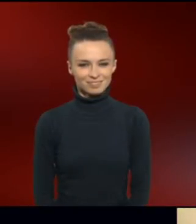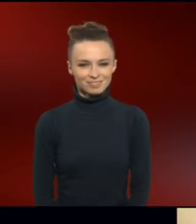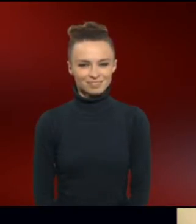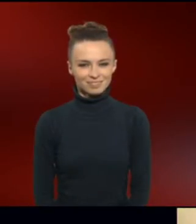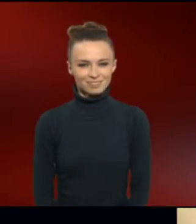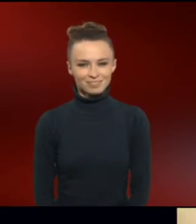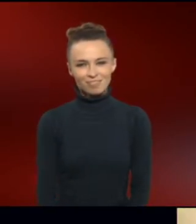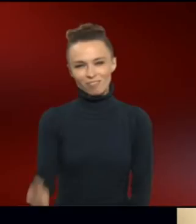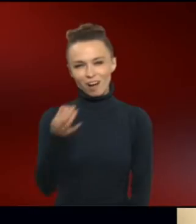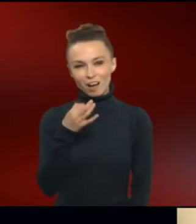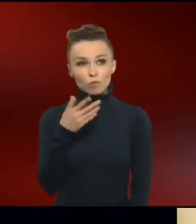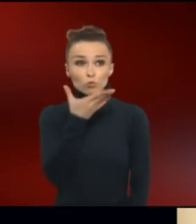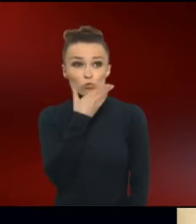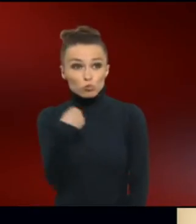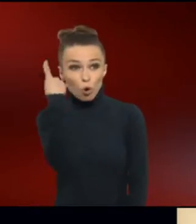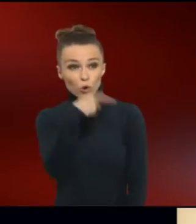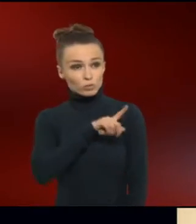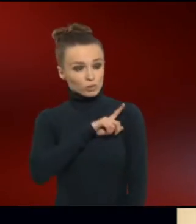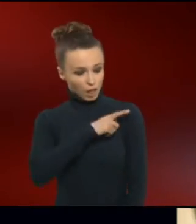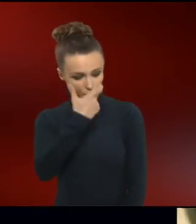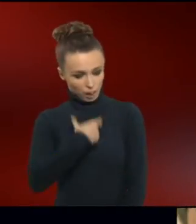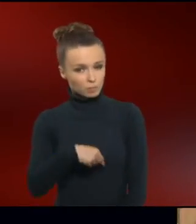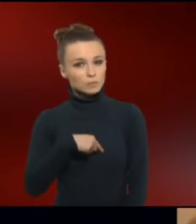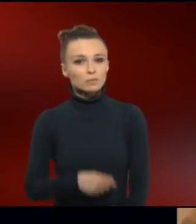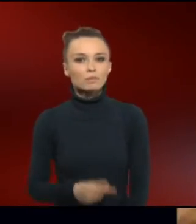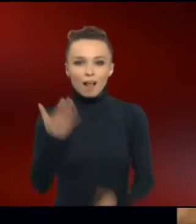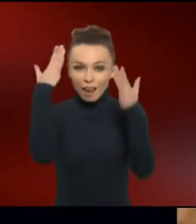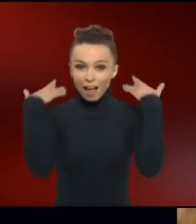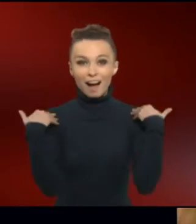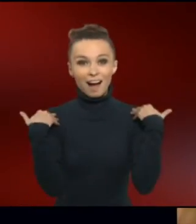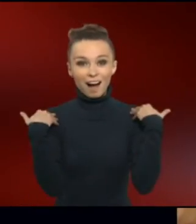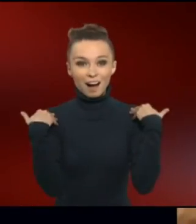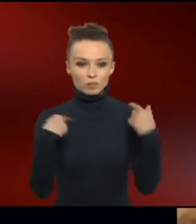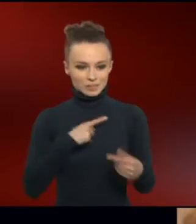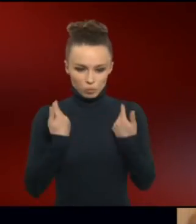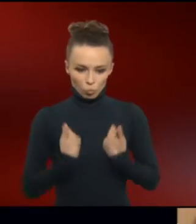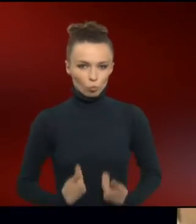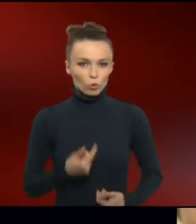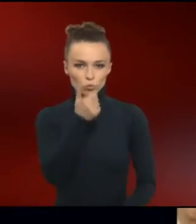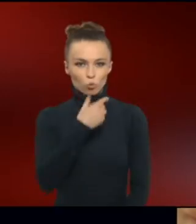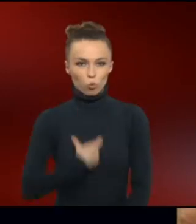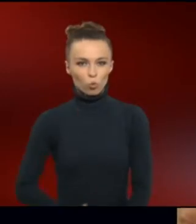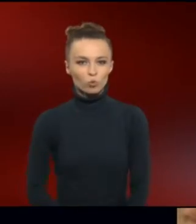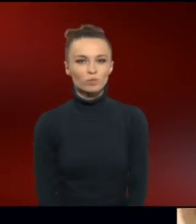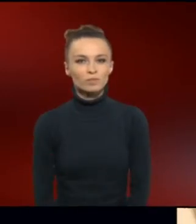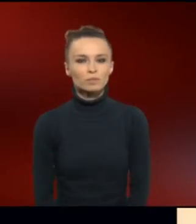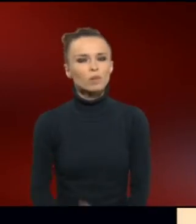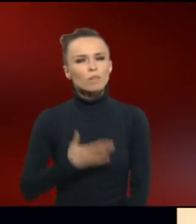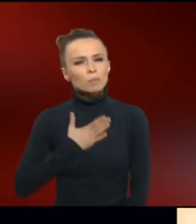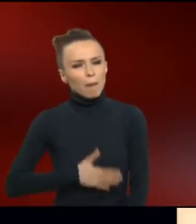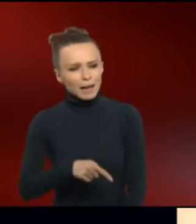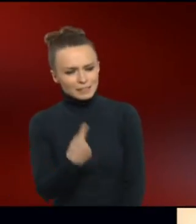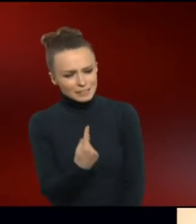Was findest du an dir schön? Meine langen Haare und dass ich dünn bin. Was magst du an dir selber?